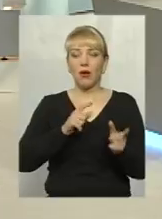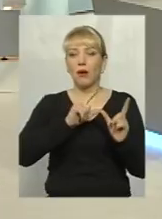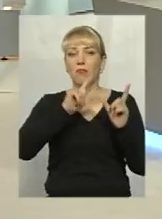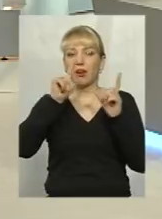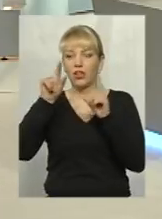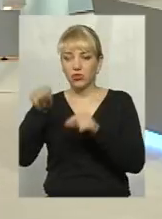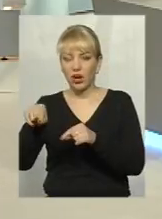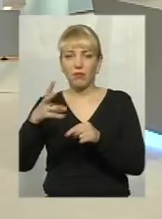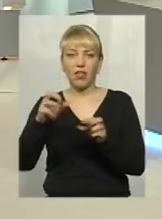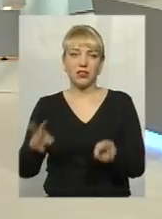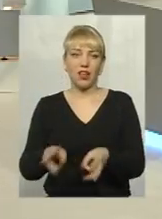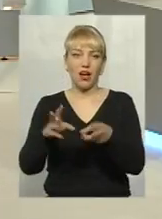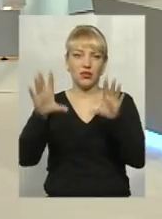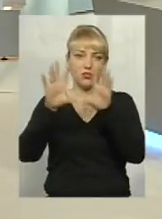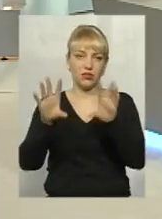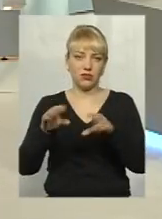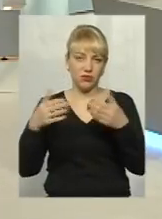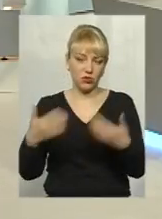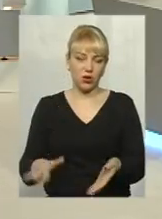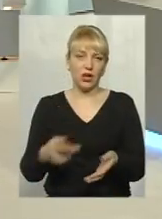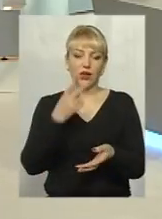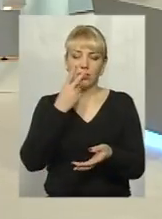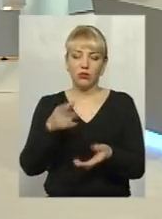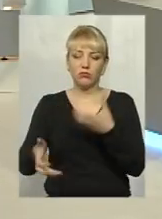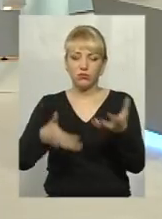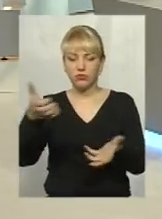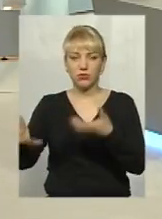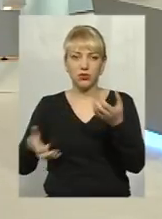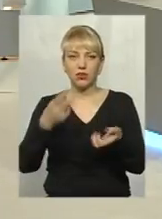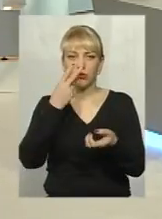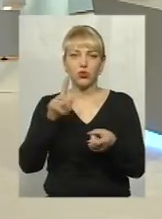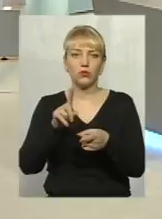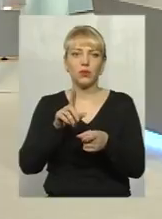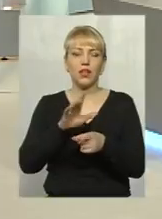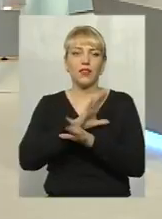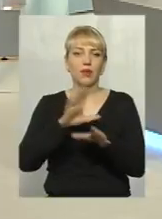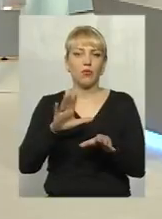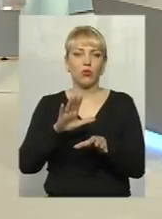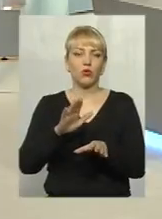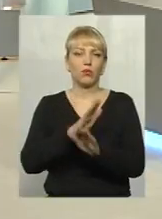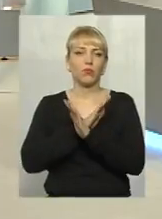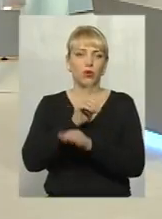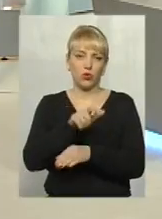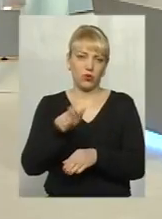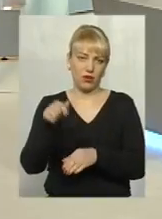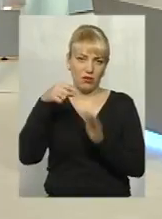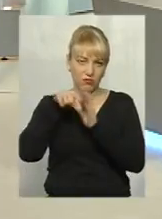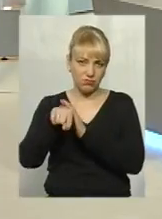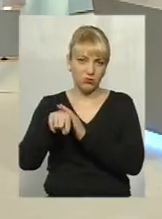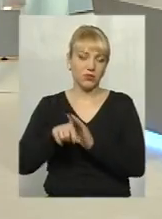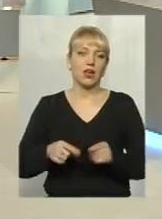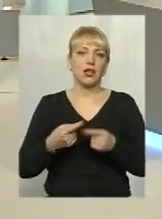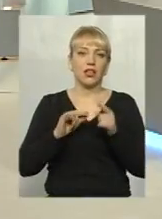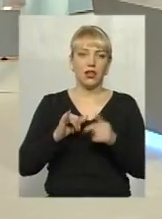шукати в цих конструкціях, не дай бою, щоб не було згорілих людей. Тобто, звичайно, більшість